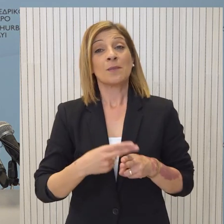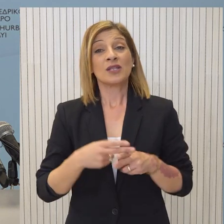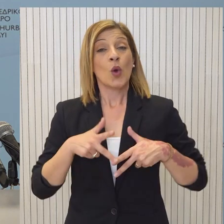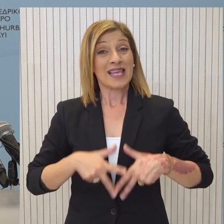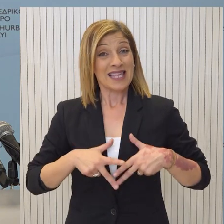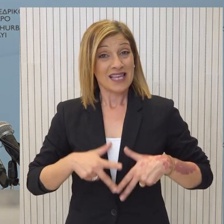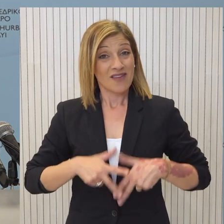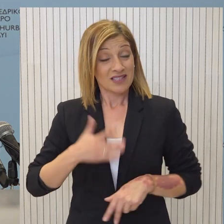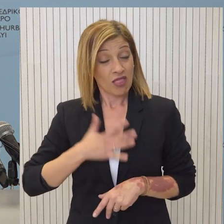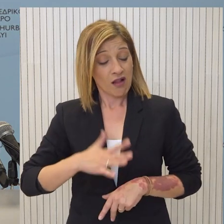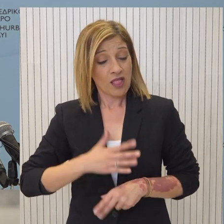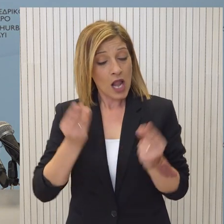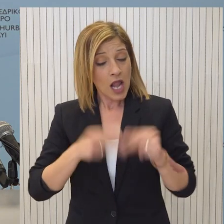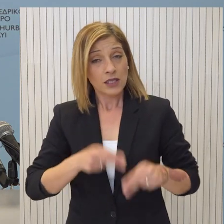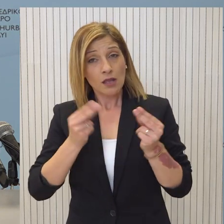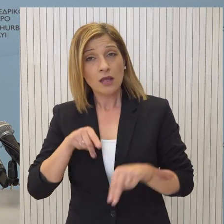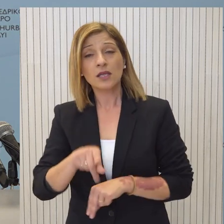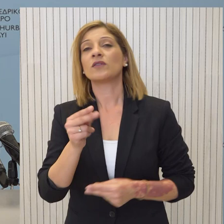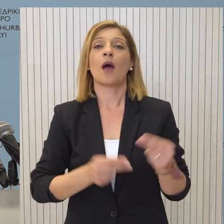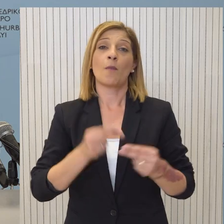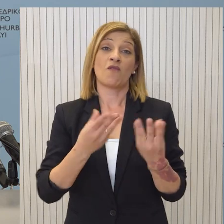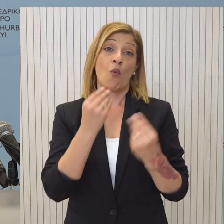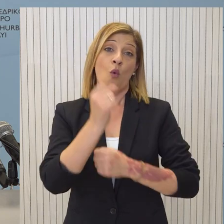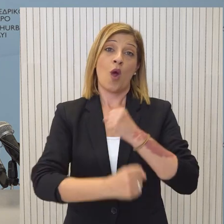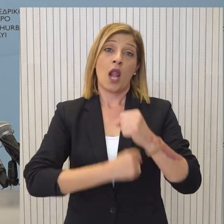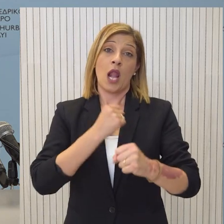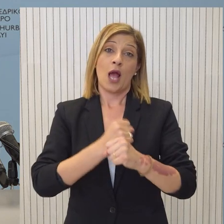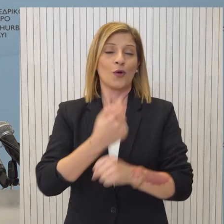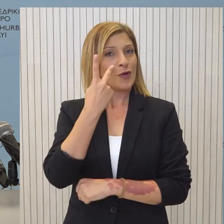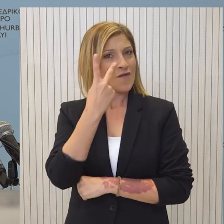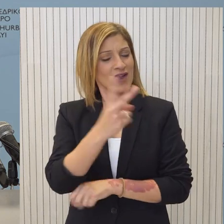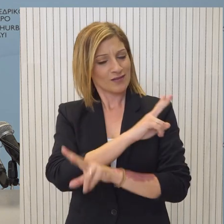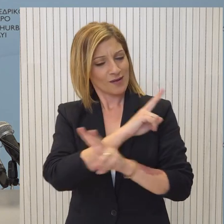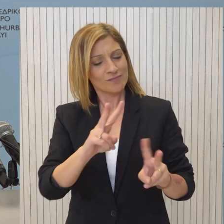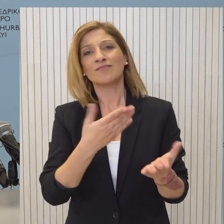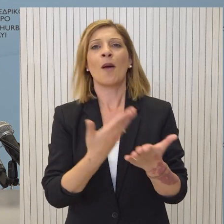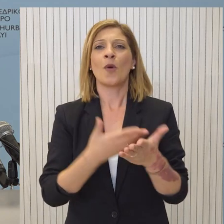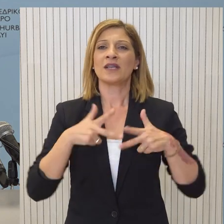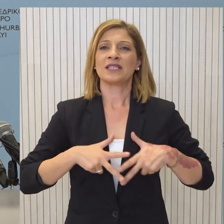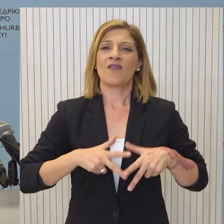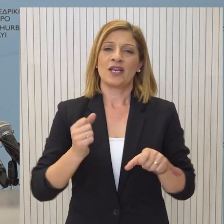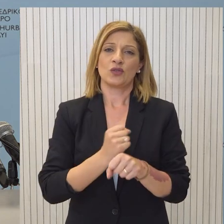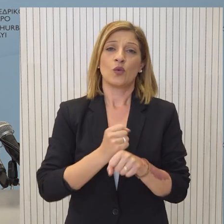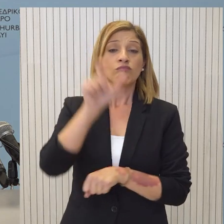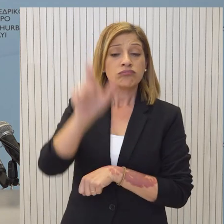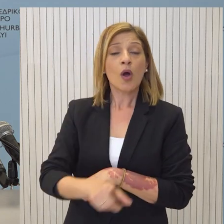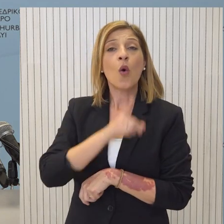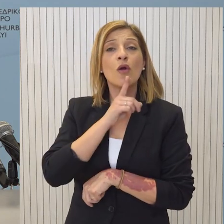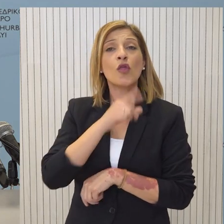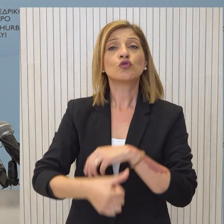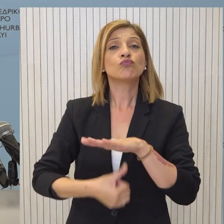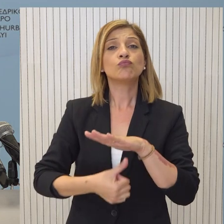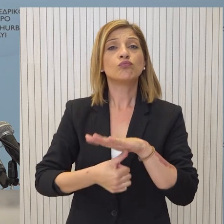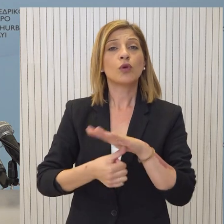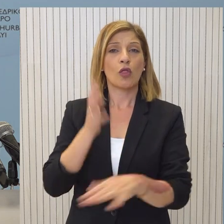κυβέρνησης για επίλυση ζητημάτων που χρόνιζαν και κρεμούσαν για χρόνια αποδεικνύεται για άλλη μια φορά στην πράξη. Ο ίδιος ο Πρόεδρος της Δημοκρατίας,